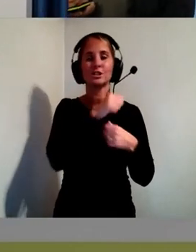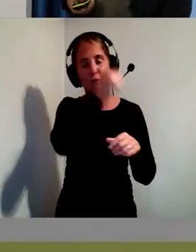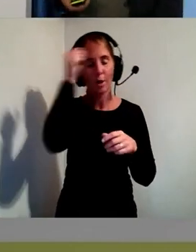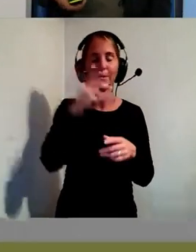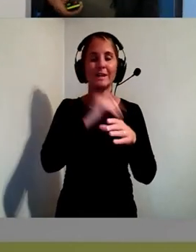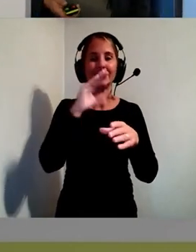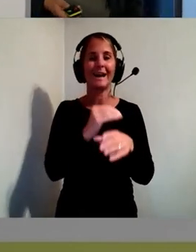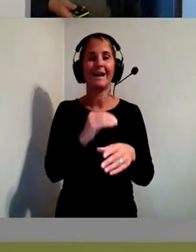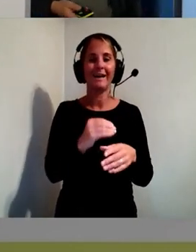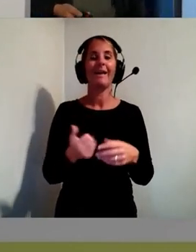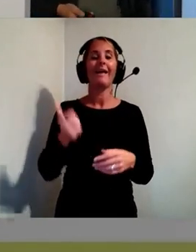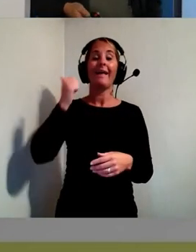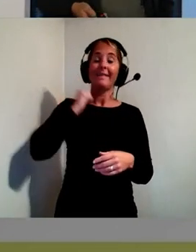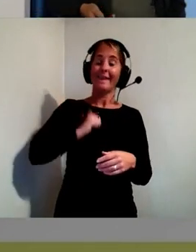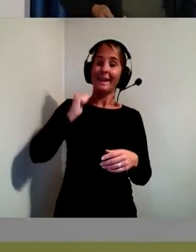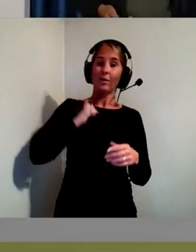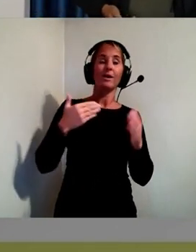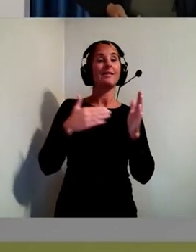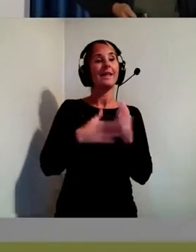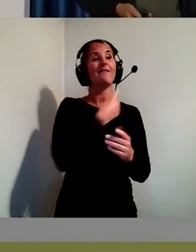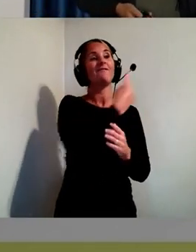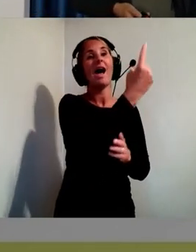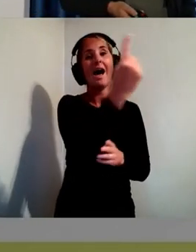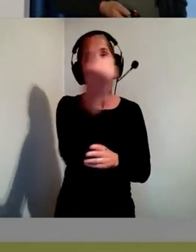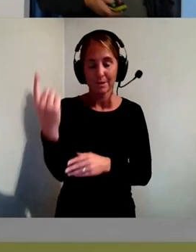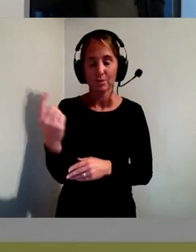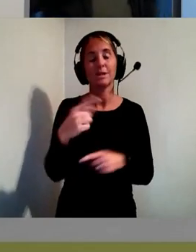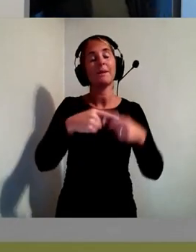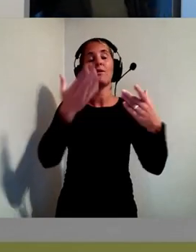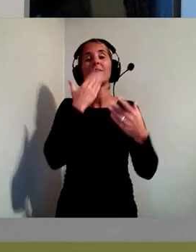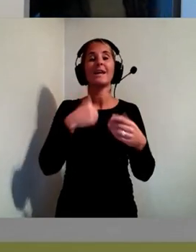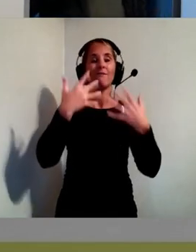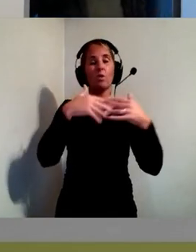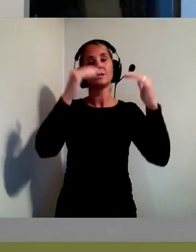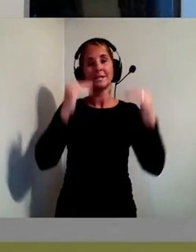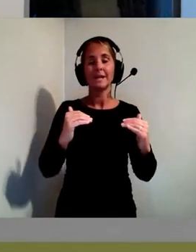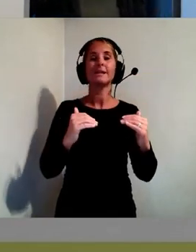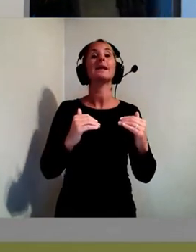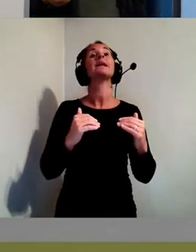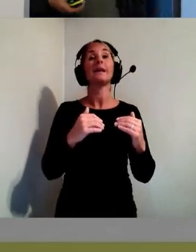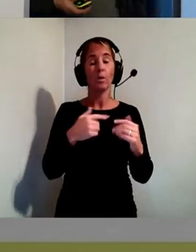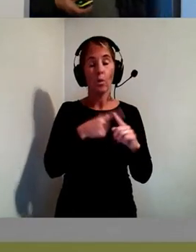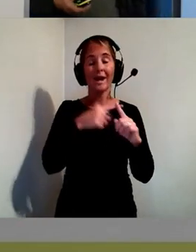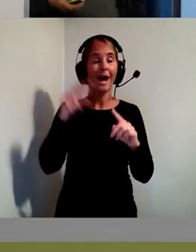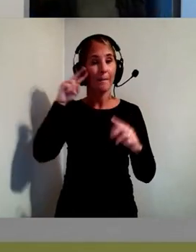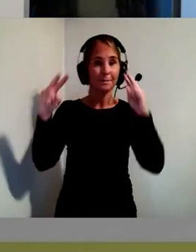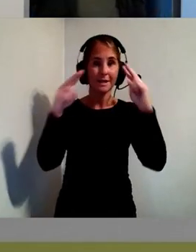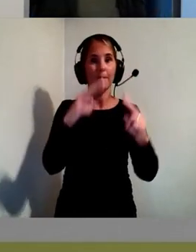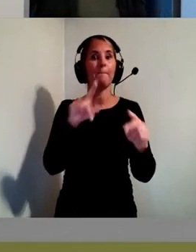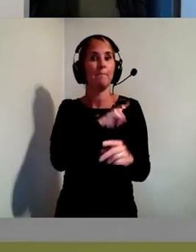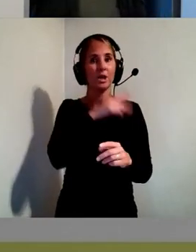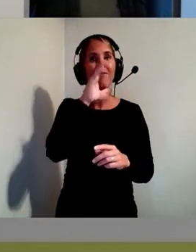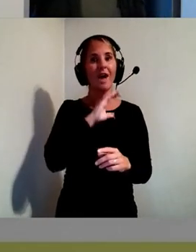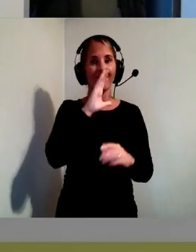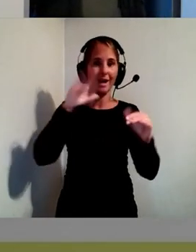Tillgång för var och en oavsett funktionsnedsättning är en annan väsentlig aspekt. Mycket vatten har runnit under broarna sen